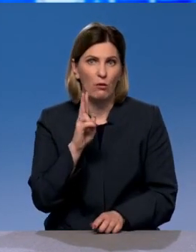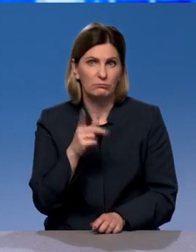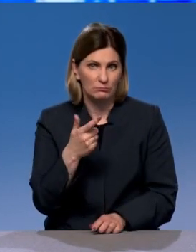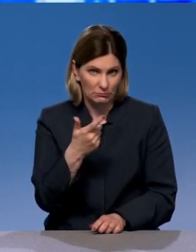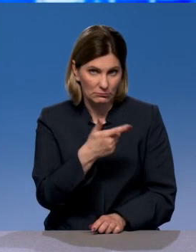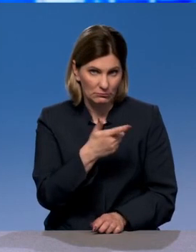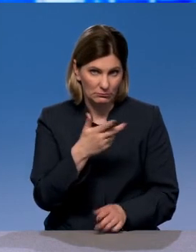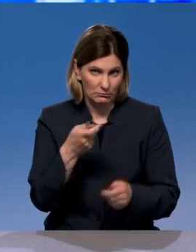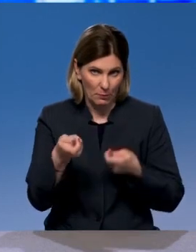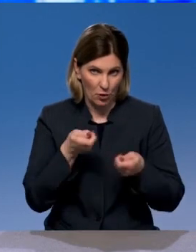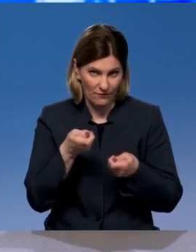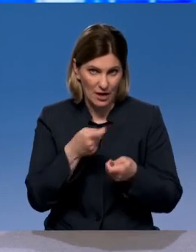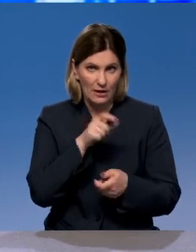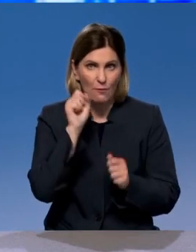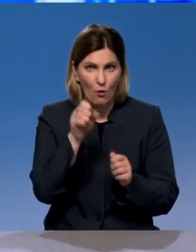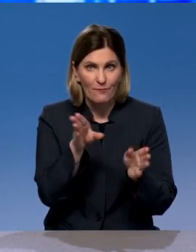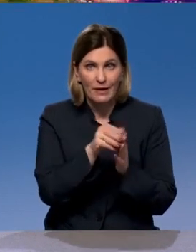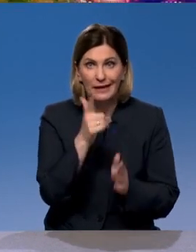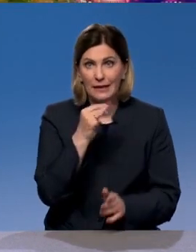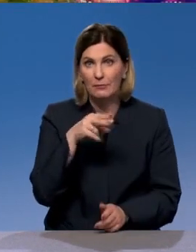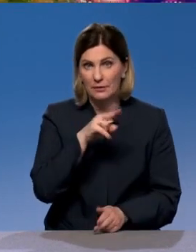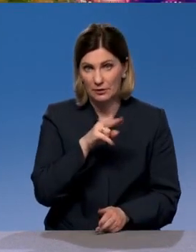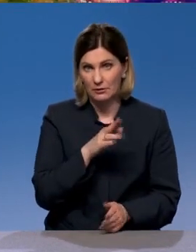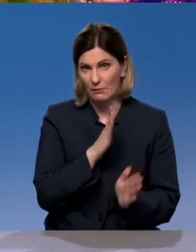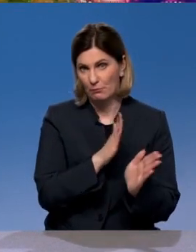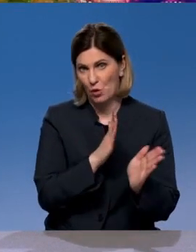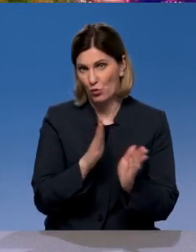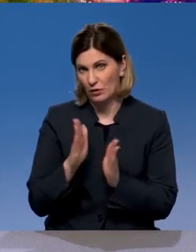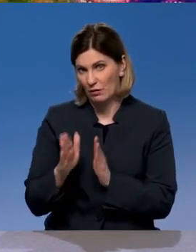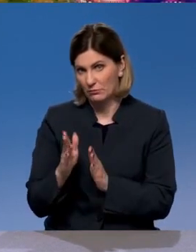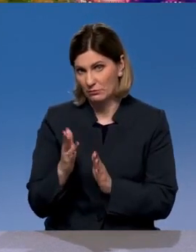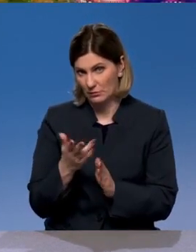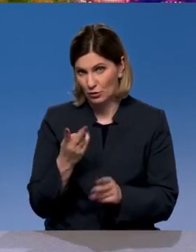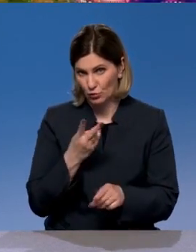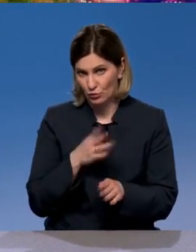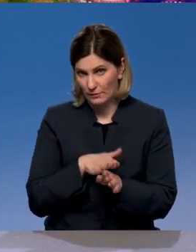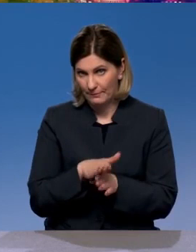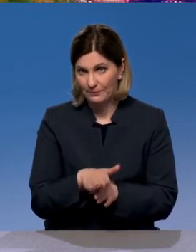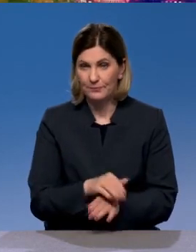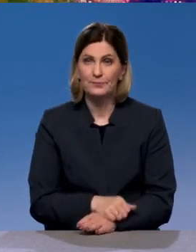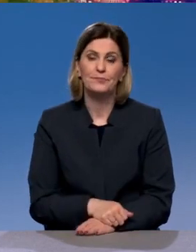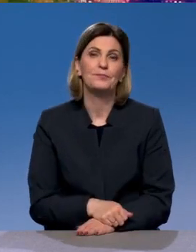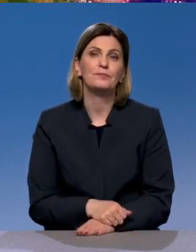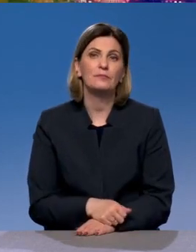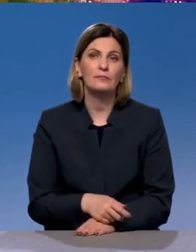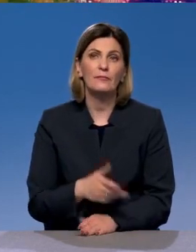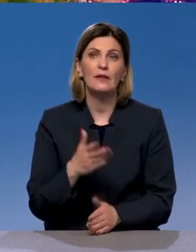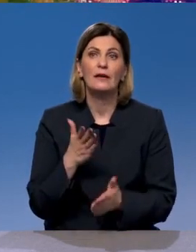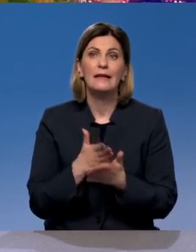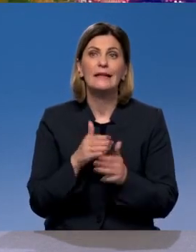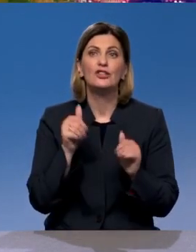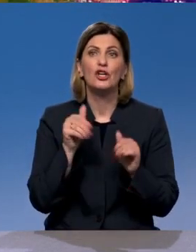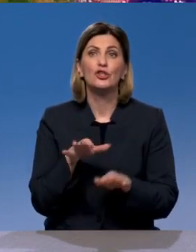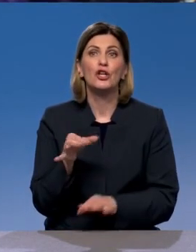ГИБДД могут навести порядок. Пишу по состоянию дорог уже 15 лет. Сообщение Самарской области. Есть решение суда.